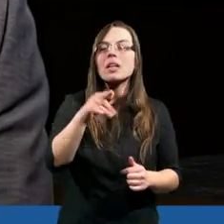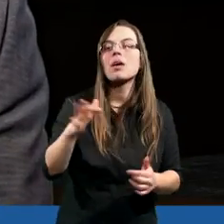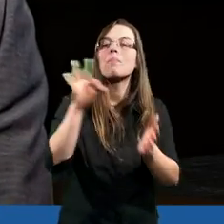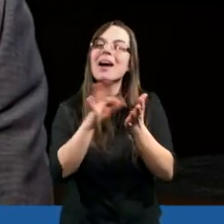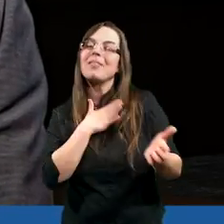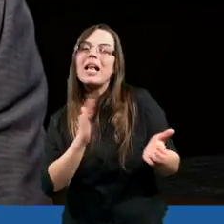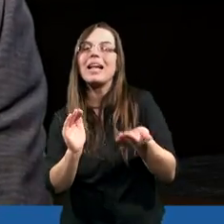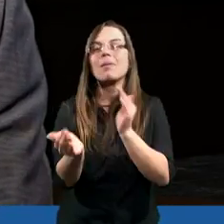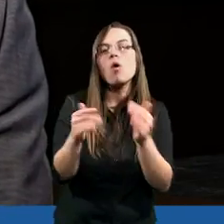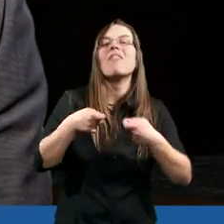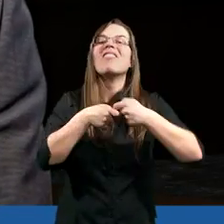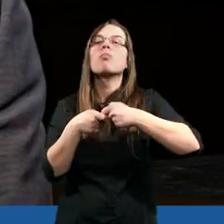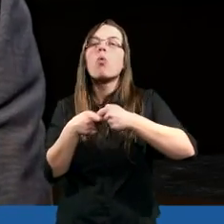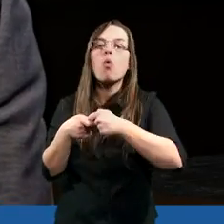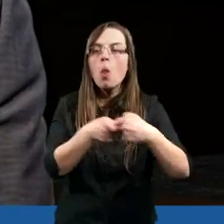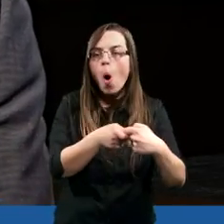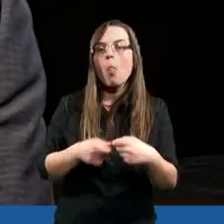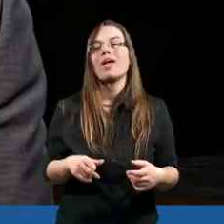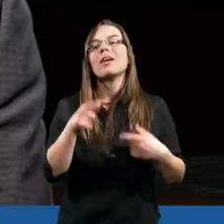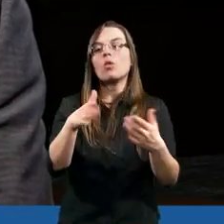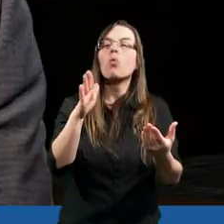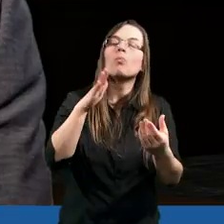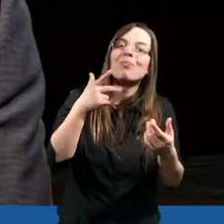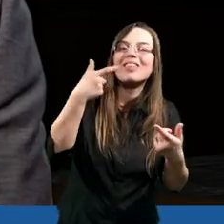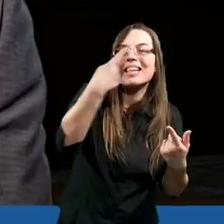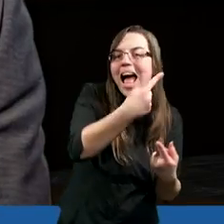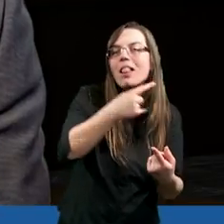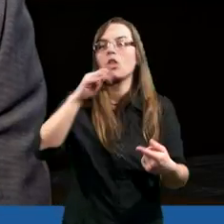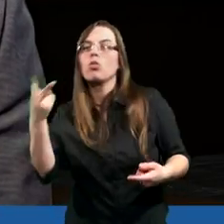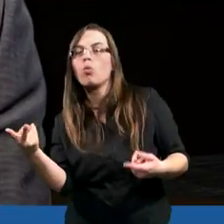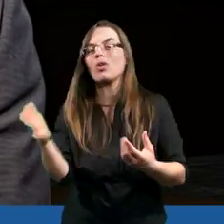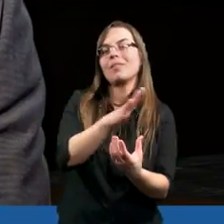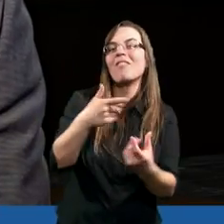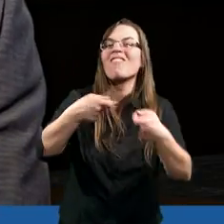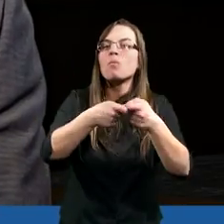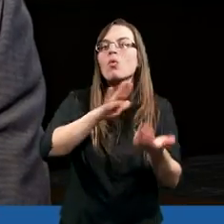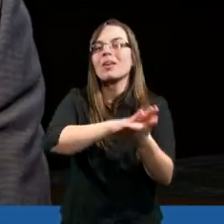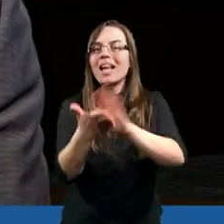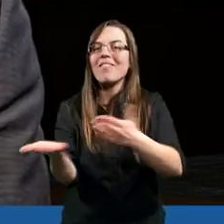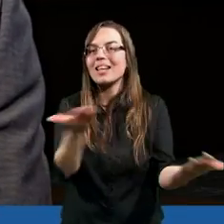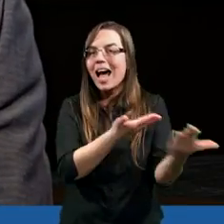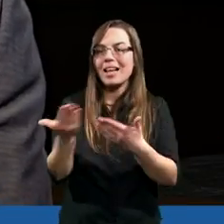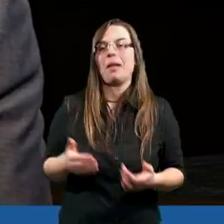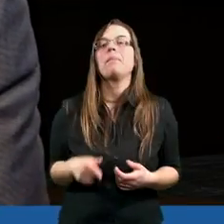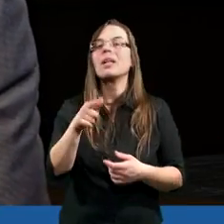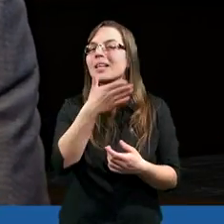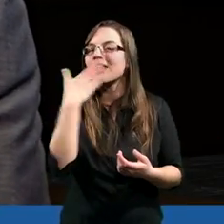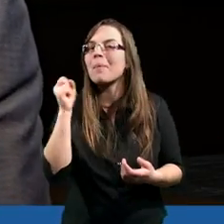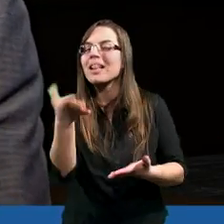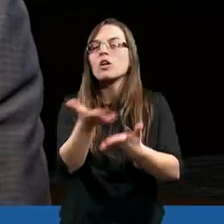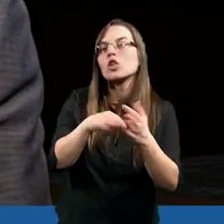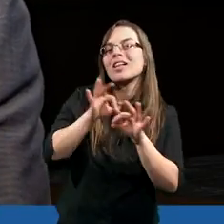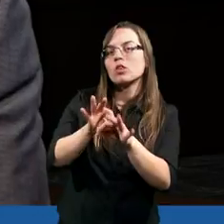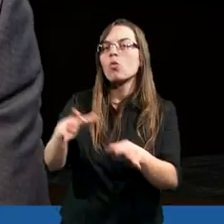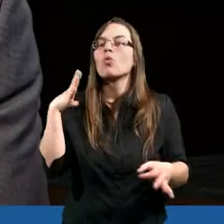poznajemy potrzebę wspólnoty, współdziałania, zależności jedni od drugich, w którym się okazuje, że nie ma takiej